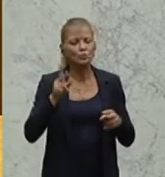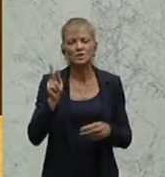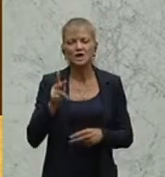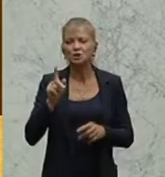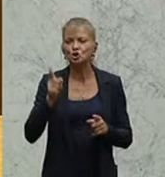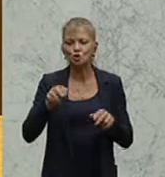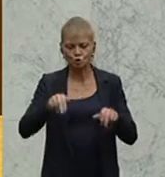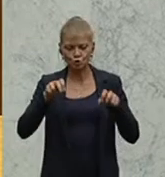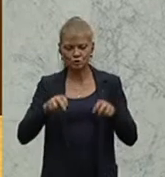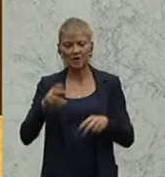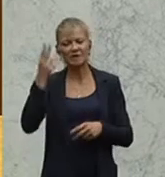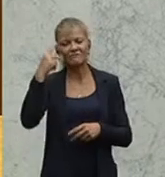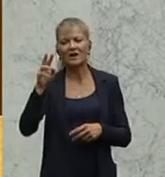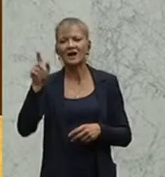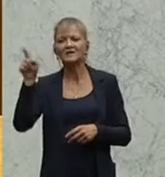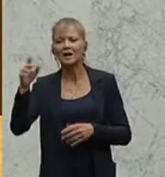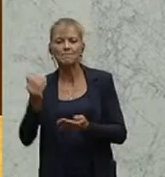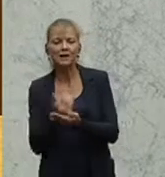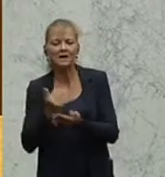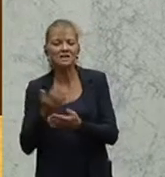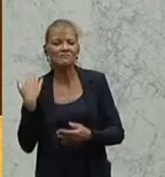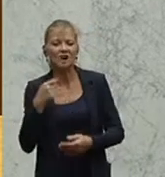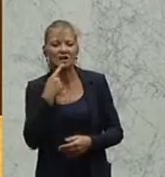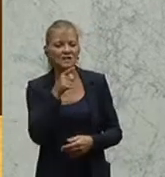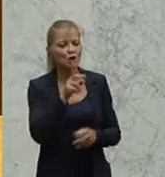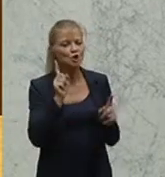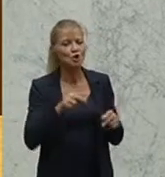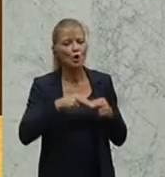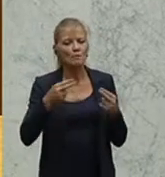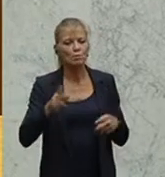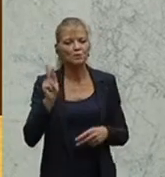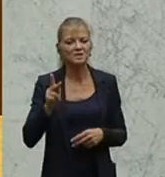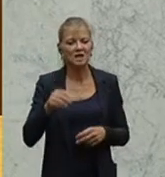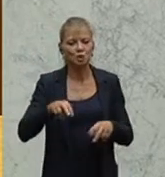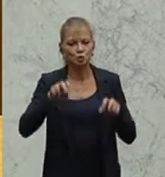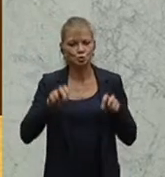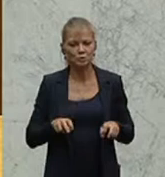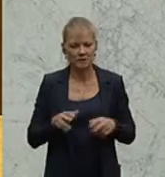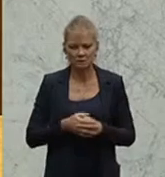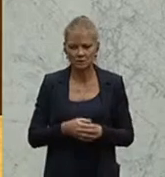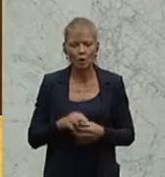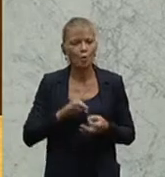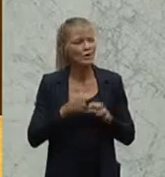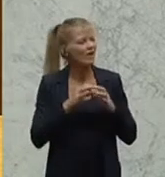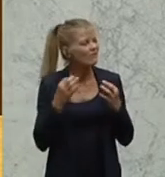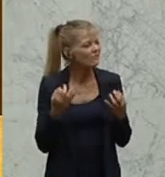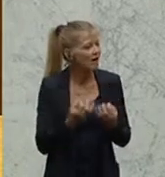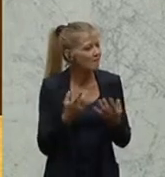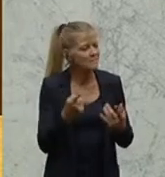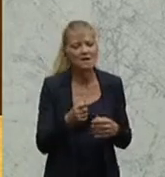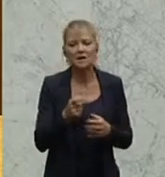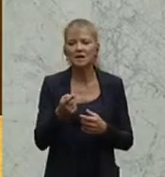zurücktreten soll. Oder man hat gefordert, dass die Frau Familienministerin zurücktreten solle, wenn man mit der Familienpolitik mit der Frau